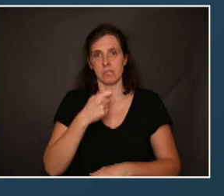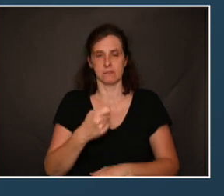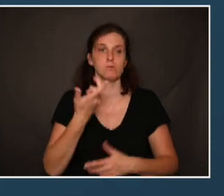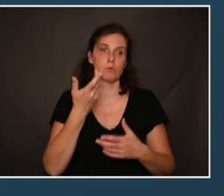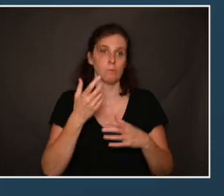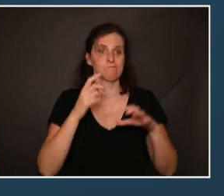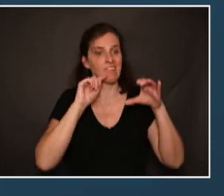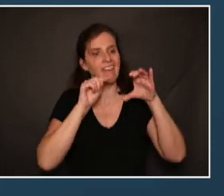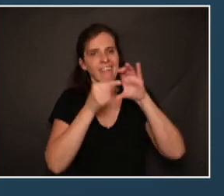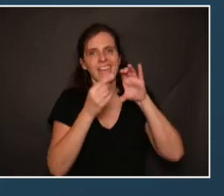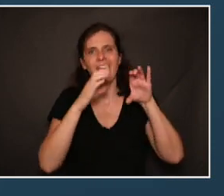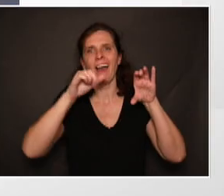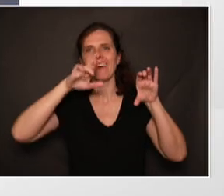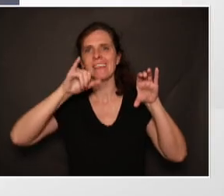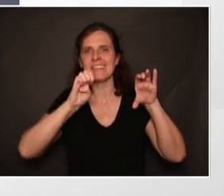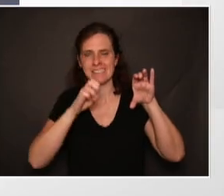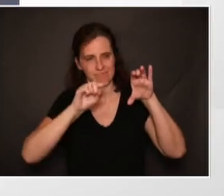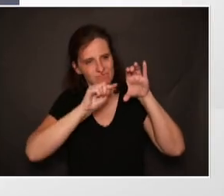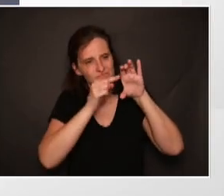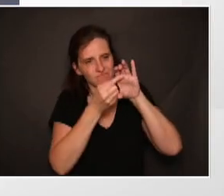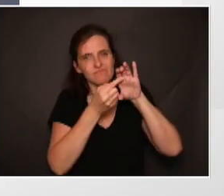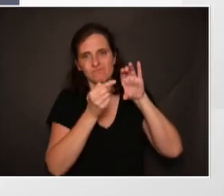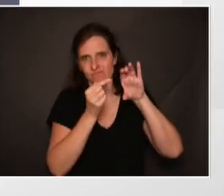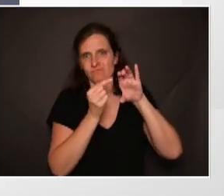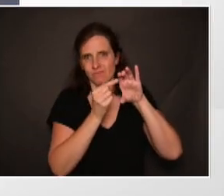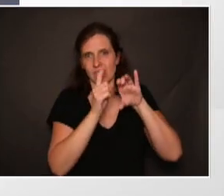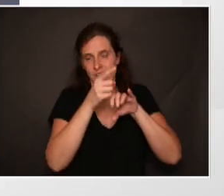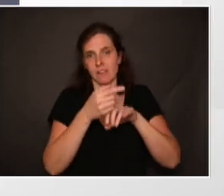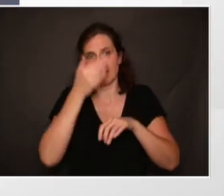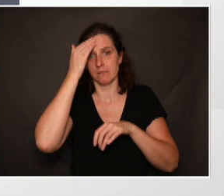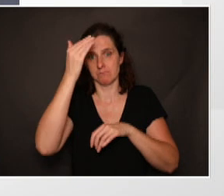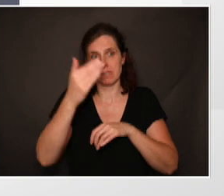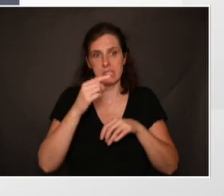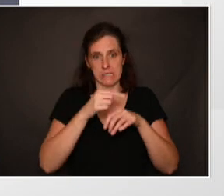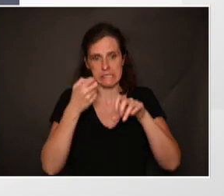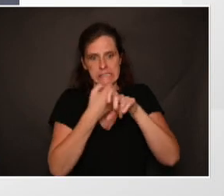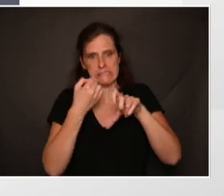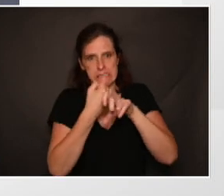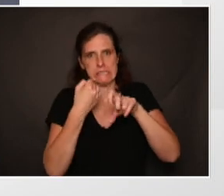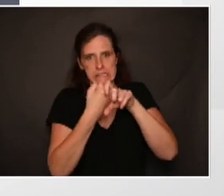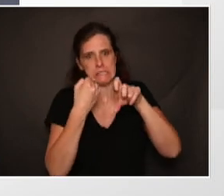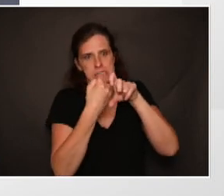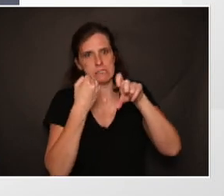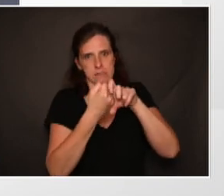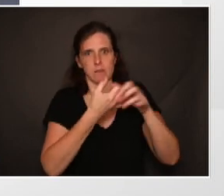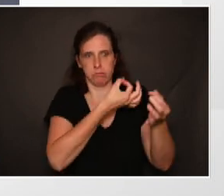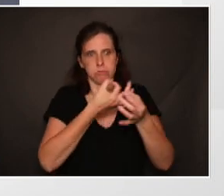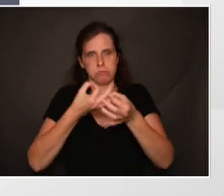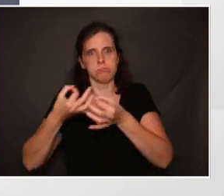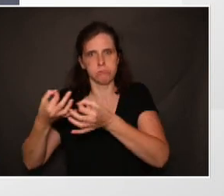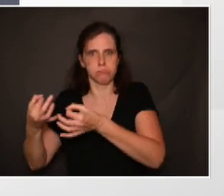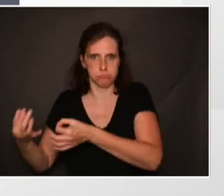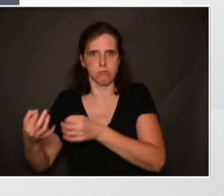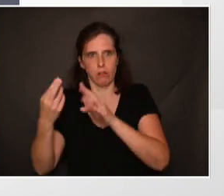les caries, tout le monde connaît les caries, qui vont se développer, notamment lorsqu'on fait face à des attaques acides qui sont trop fréquentes